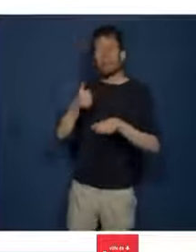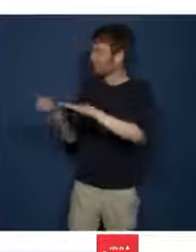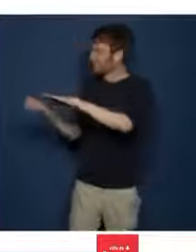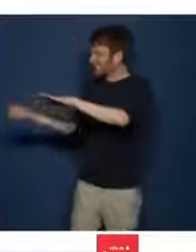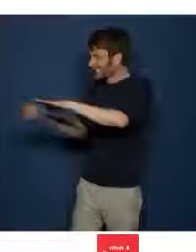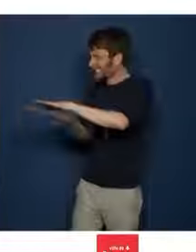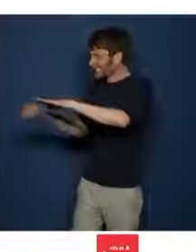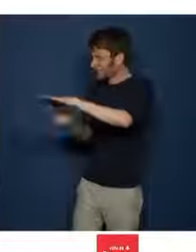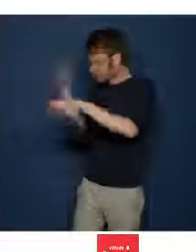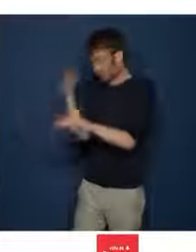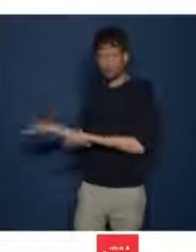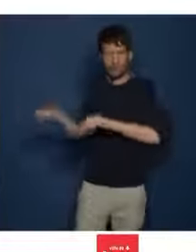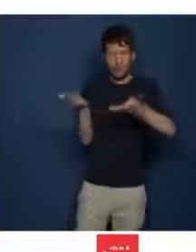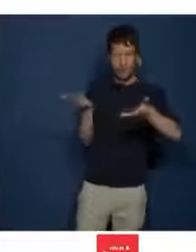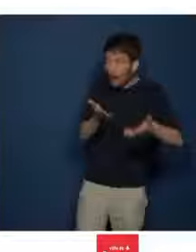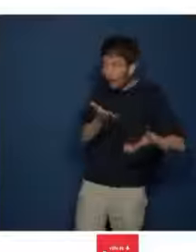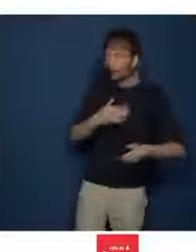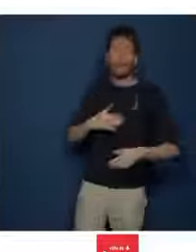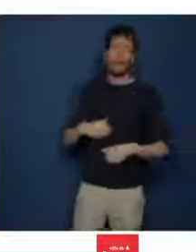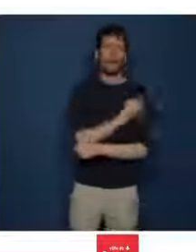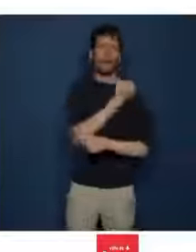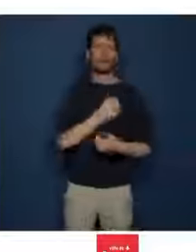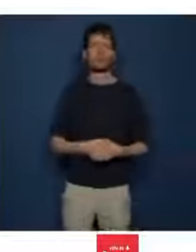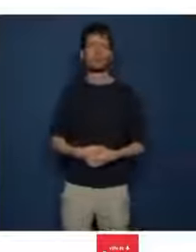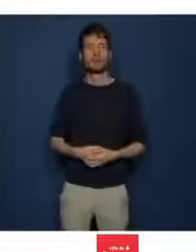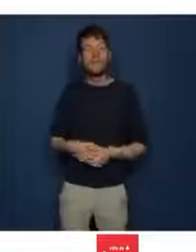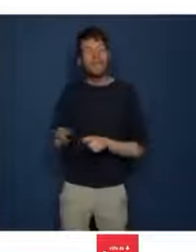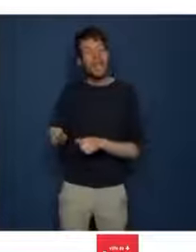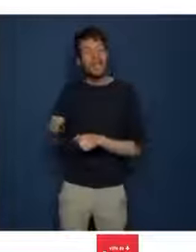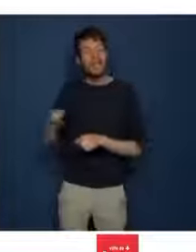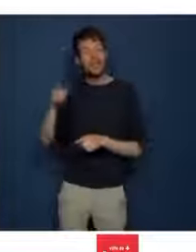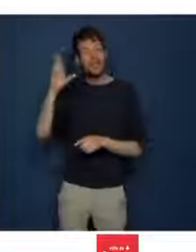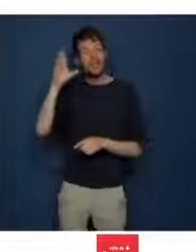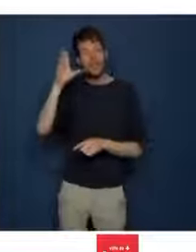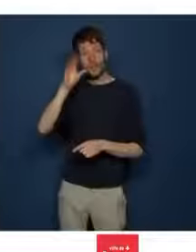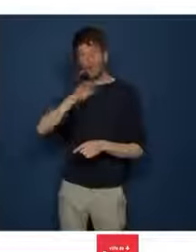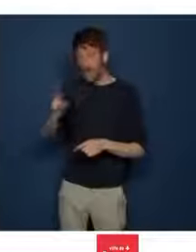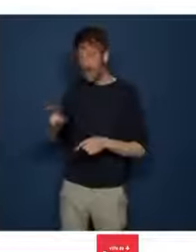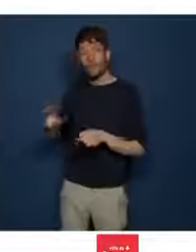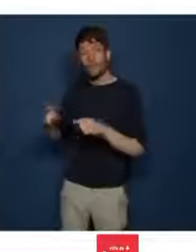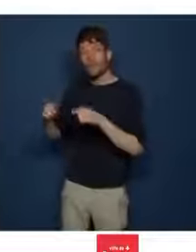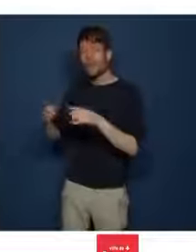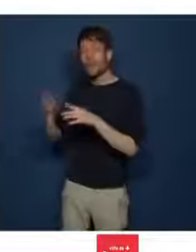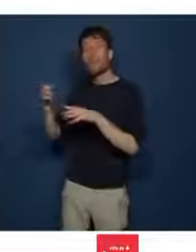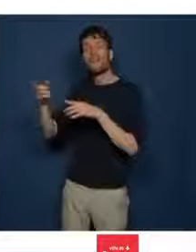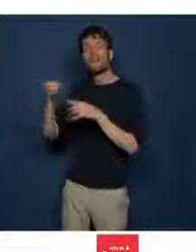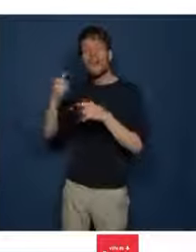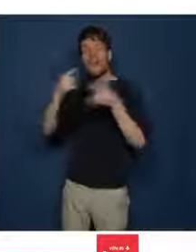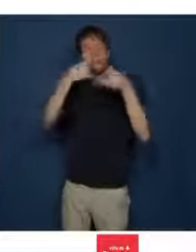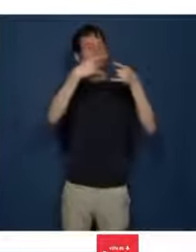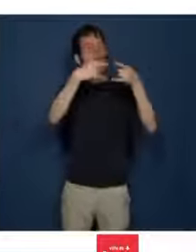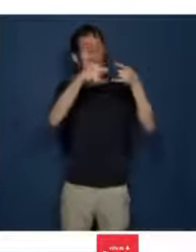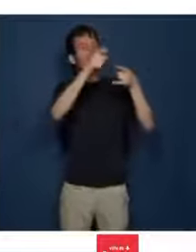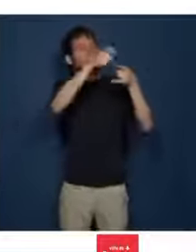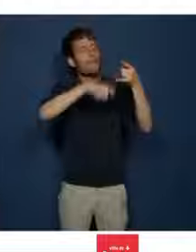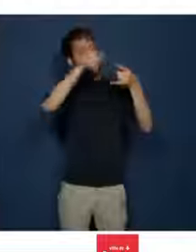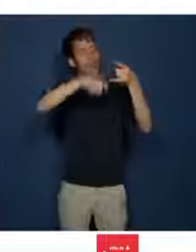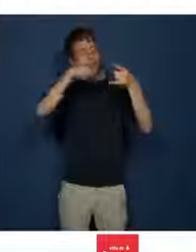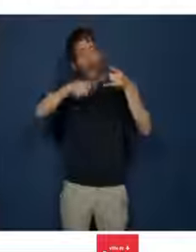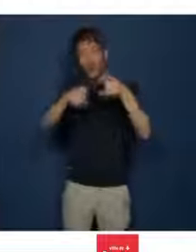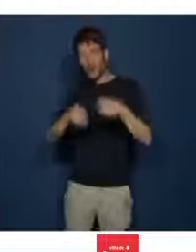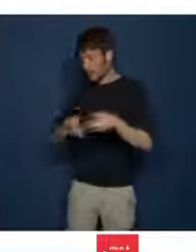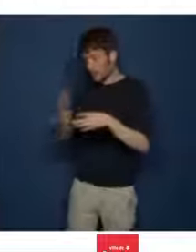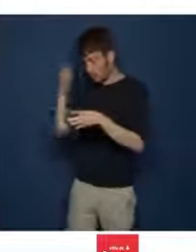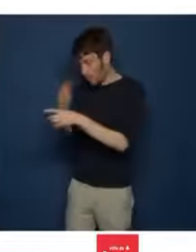mémoire qu'à son installation, ce sont les barreaux d'une fenêtre qu'on avait préféré déceler plutôt que de la démanteler, autre temps, autre